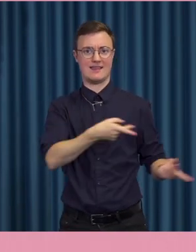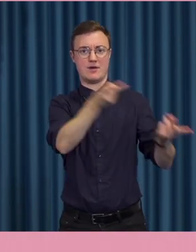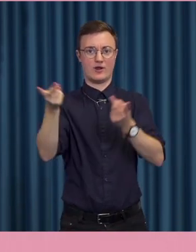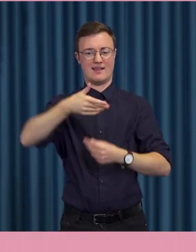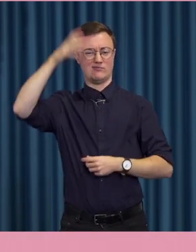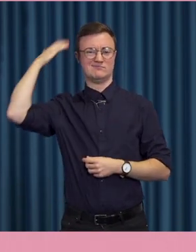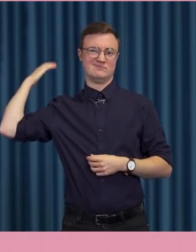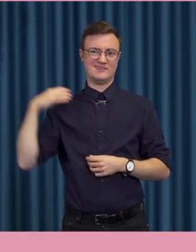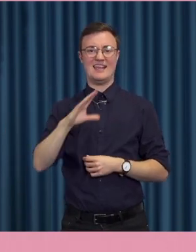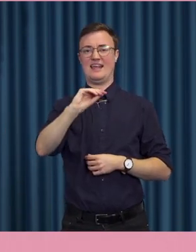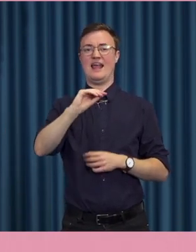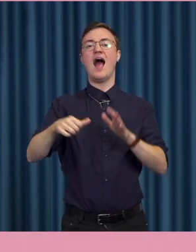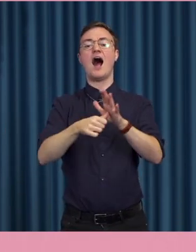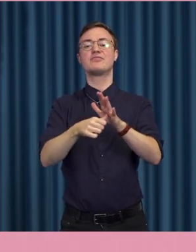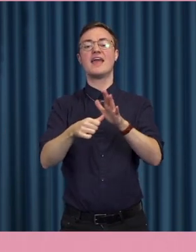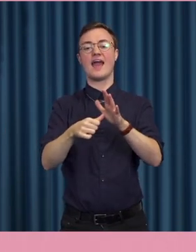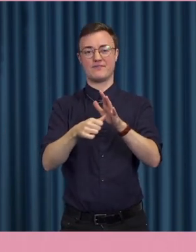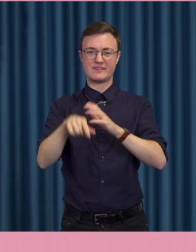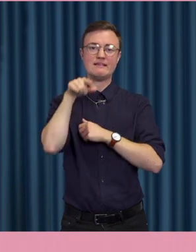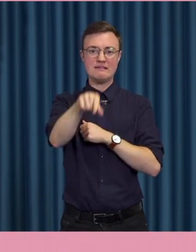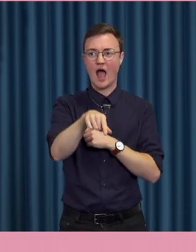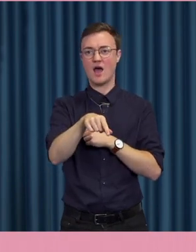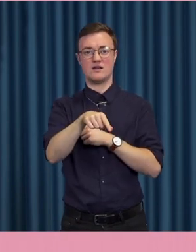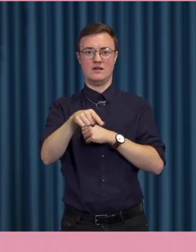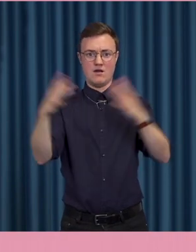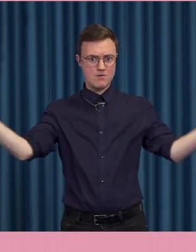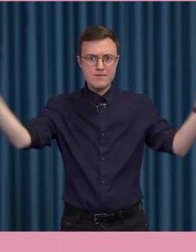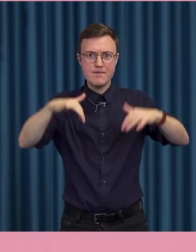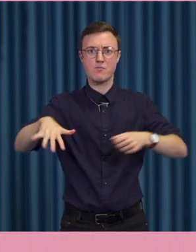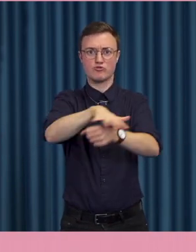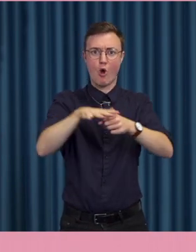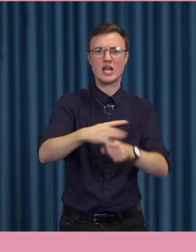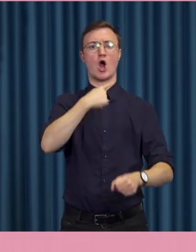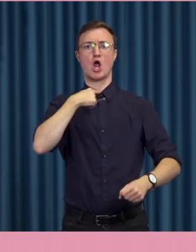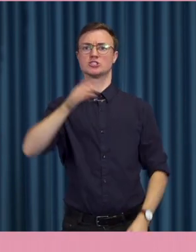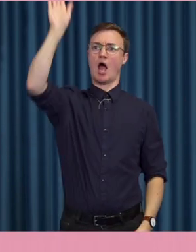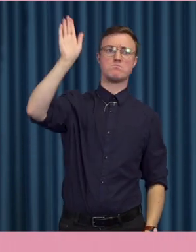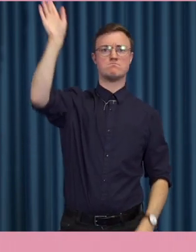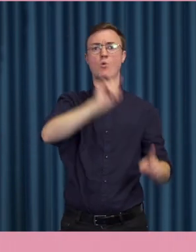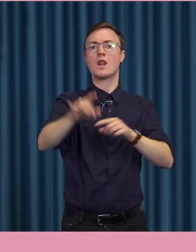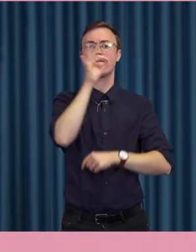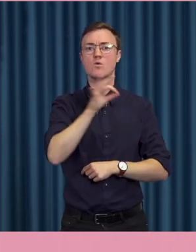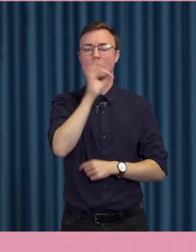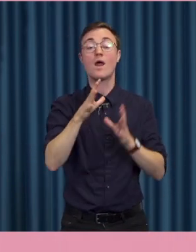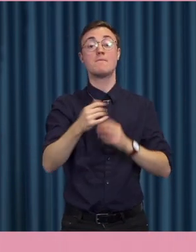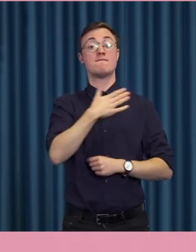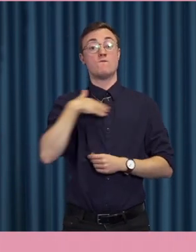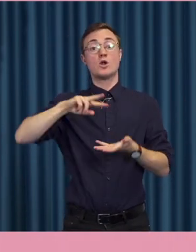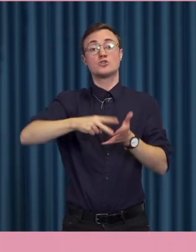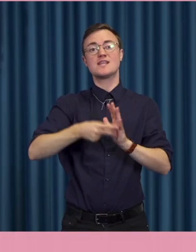Aten. Där man samlades på torget och röstade i olika frågor. Så bygger ju vårt system på representation.